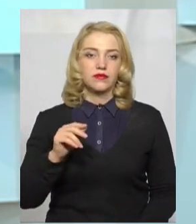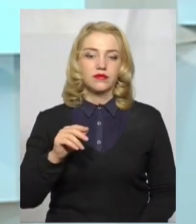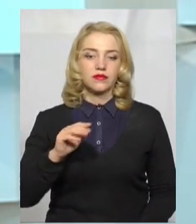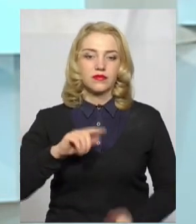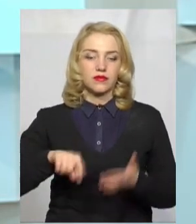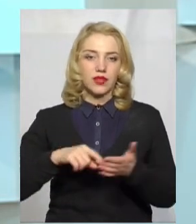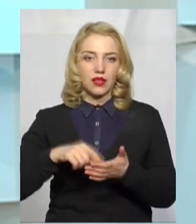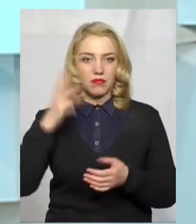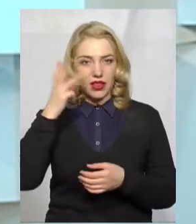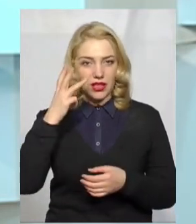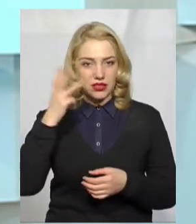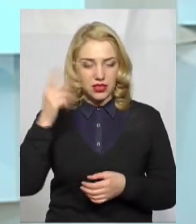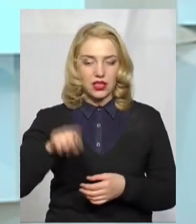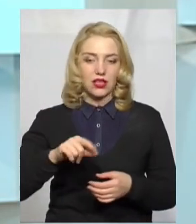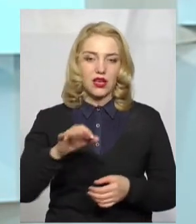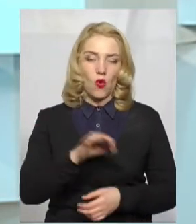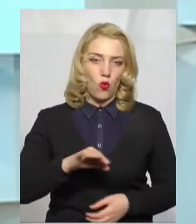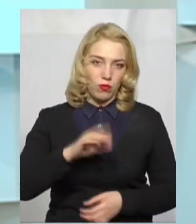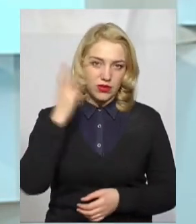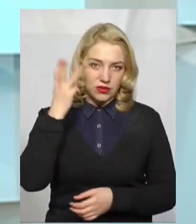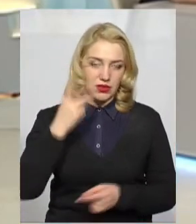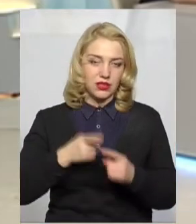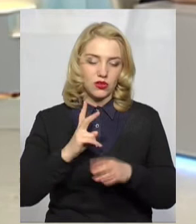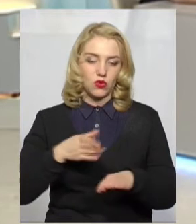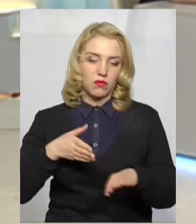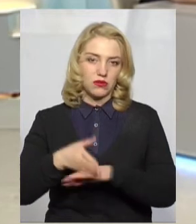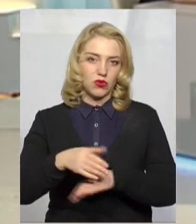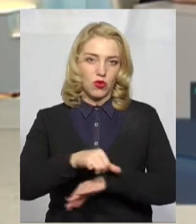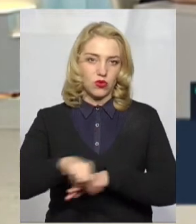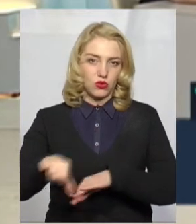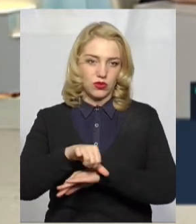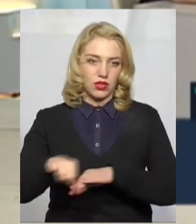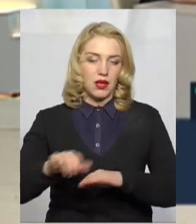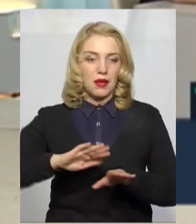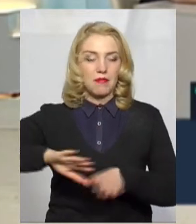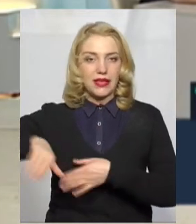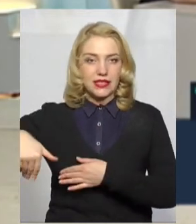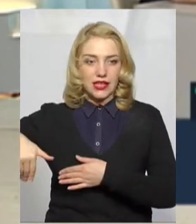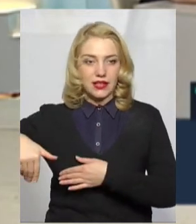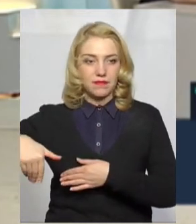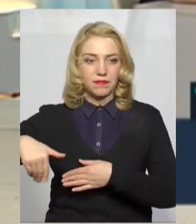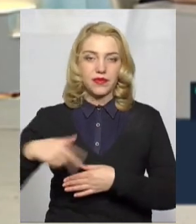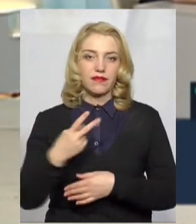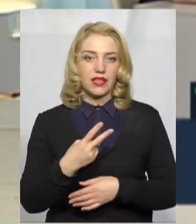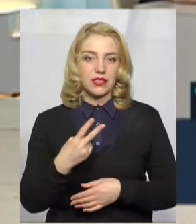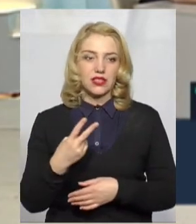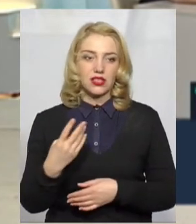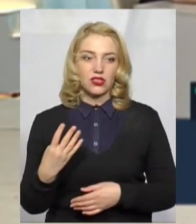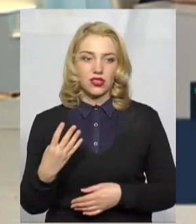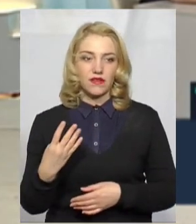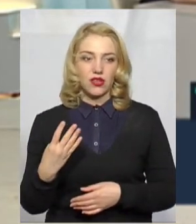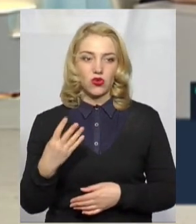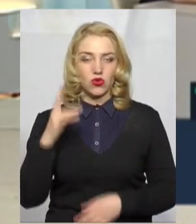Хмельницької області перетнуло кордону. Після вже, після, буквально після 24-го